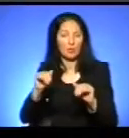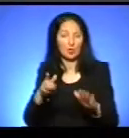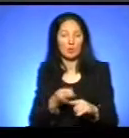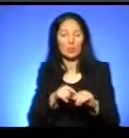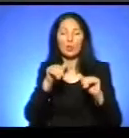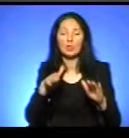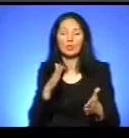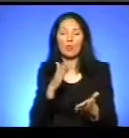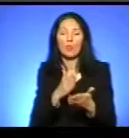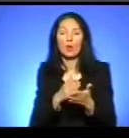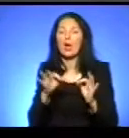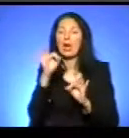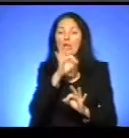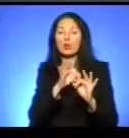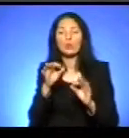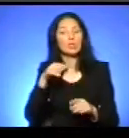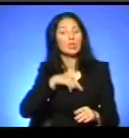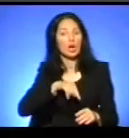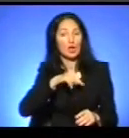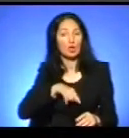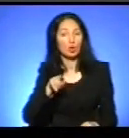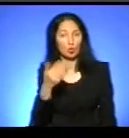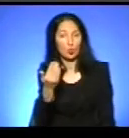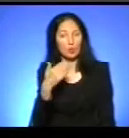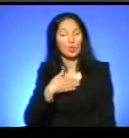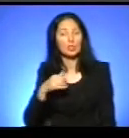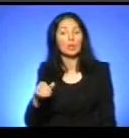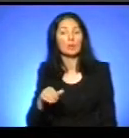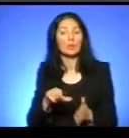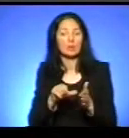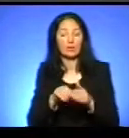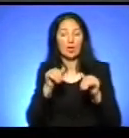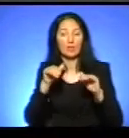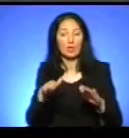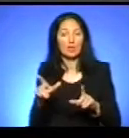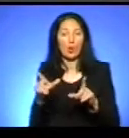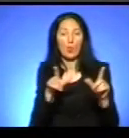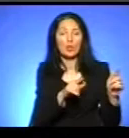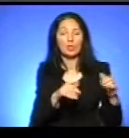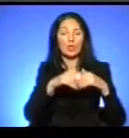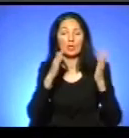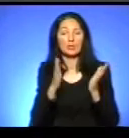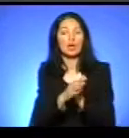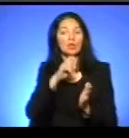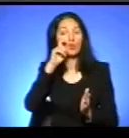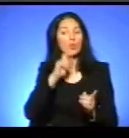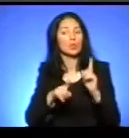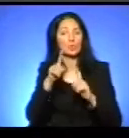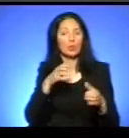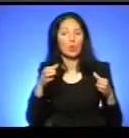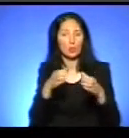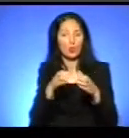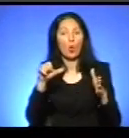вона носить рекомендаційний характер. Тому наші представники вирішили поїхати на загальноукраїнські збори спілок